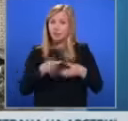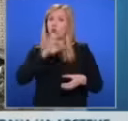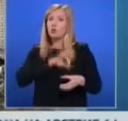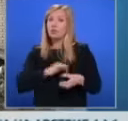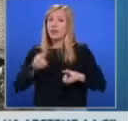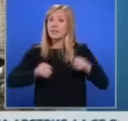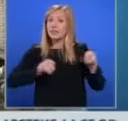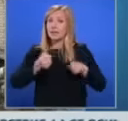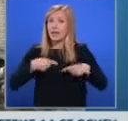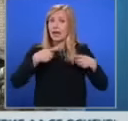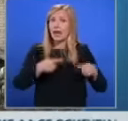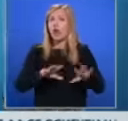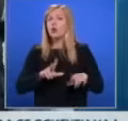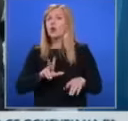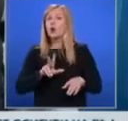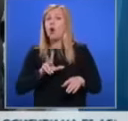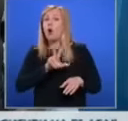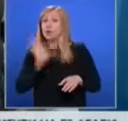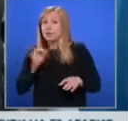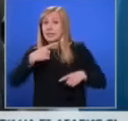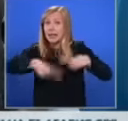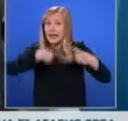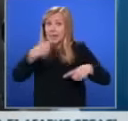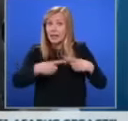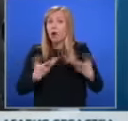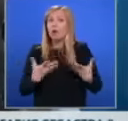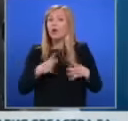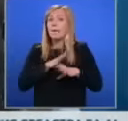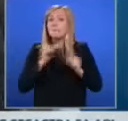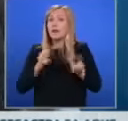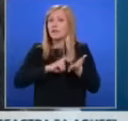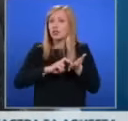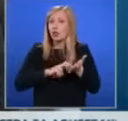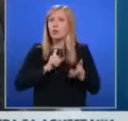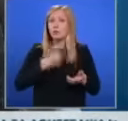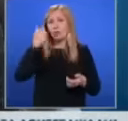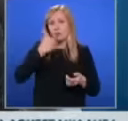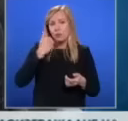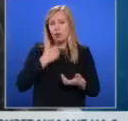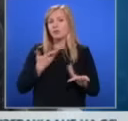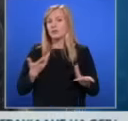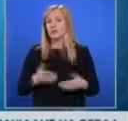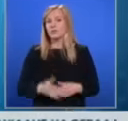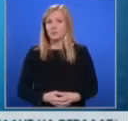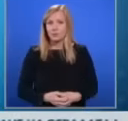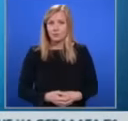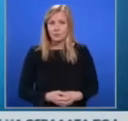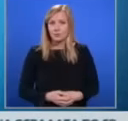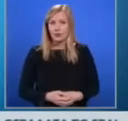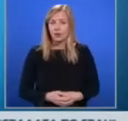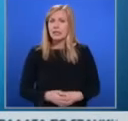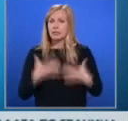80 генератора на останалите без електричество, болници, детски градини, училища и центрове за подкрепа на пострадалите от войната.